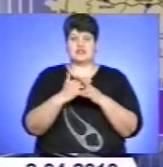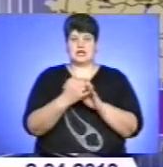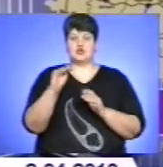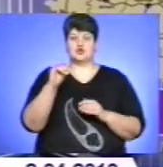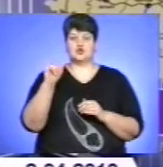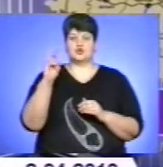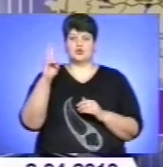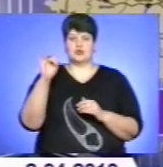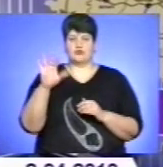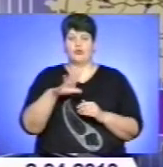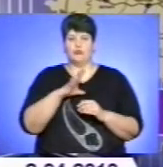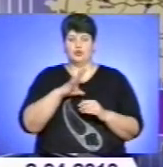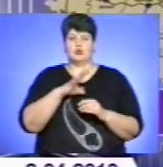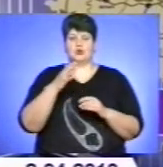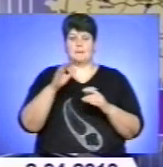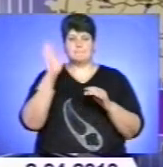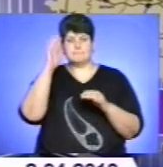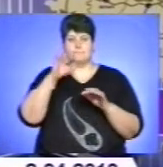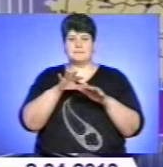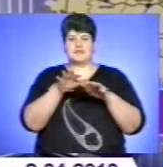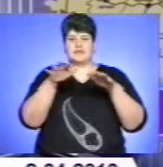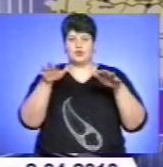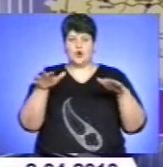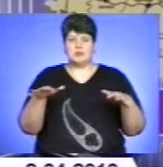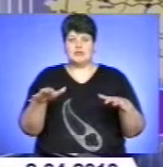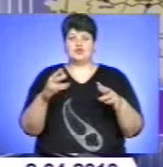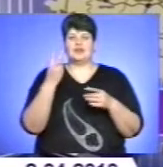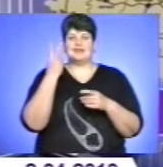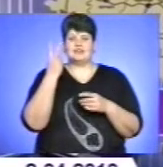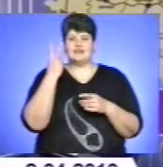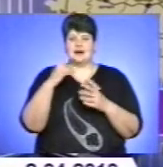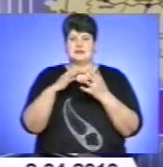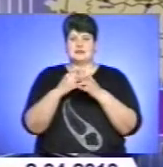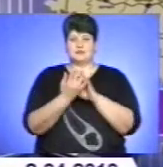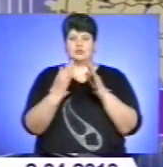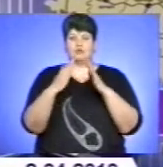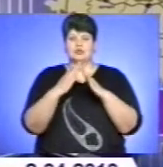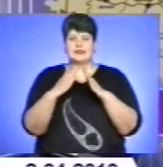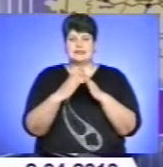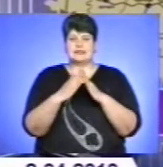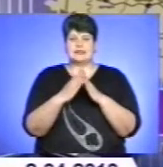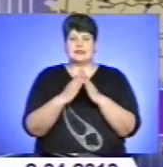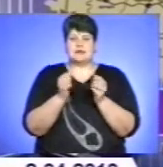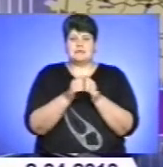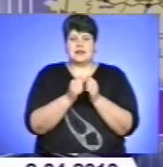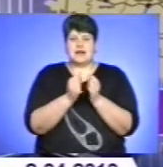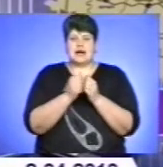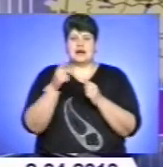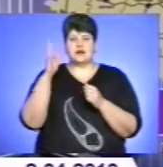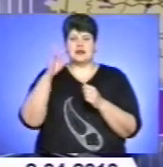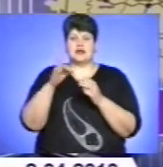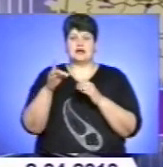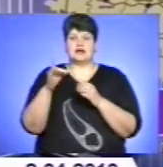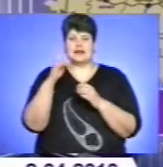було підтоплено два господарські будинки, які знаходяться прямо недалеко від річки Золота